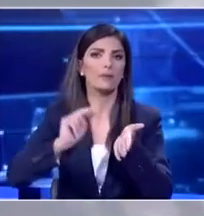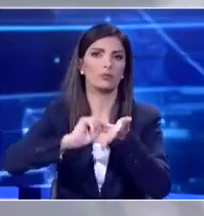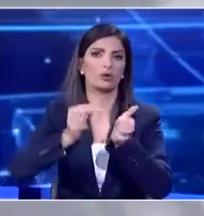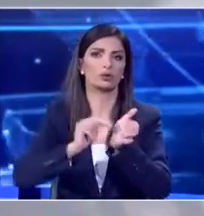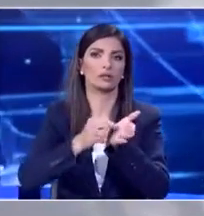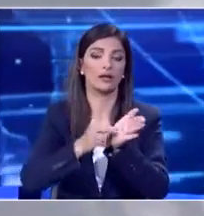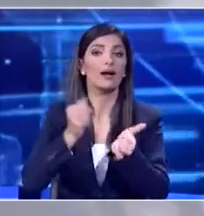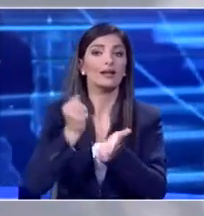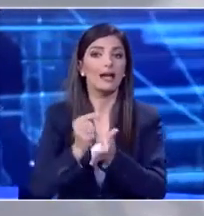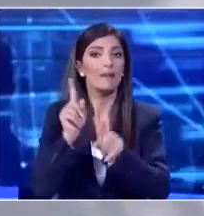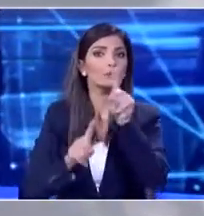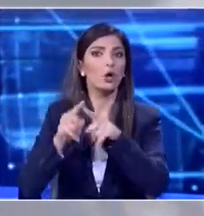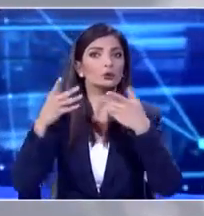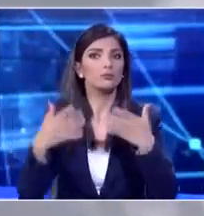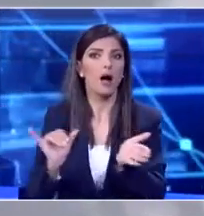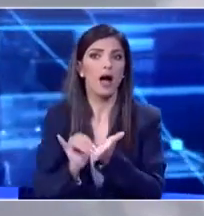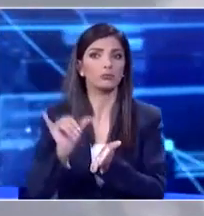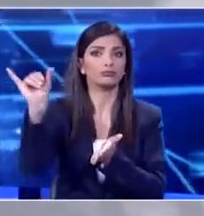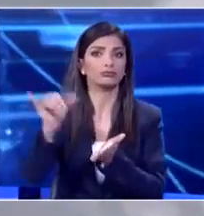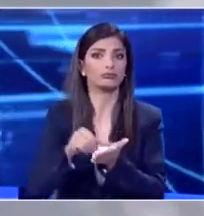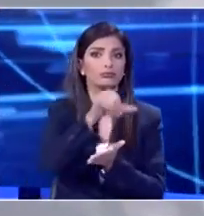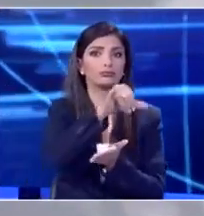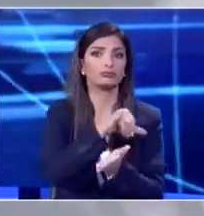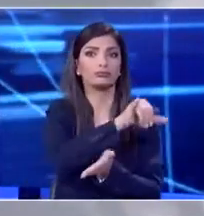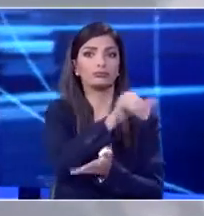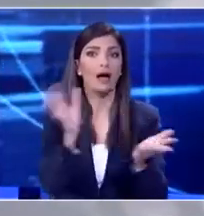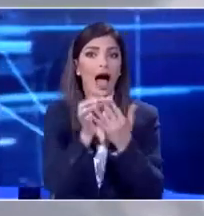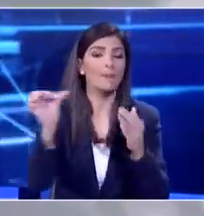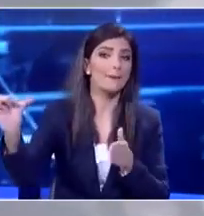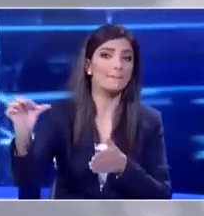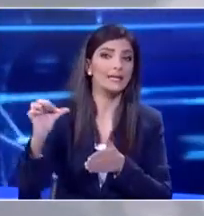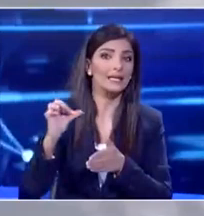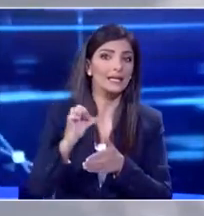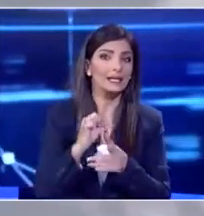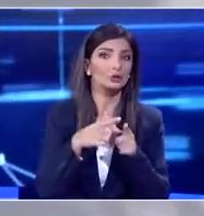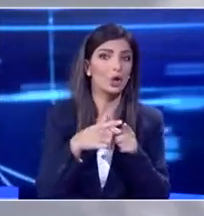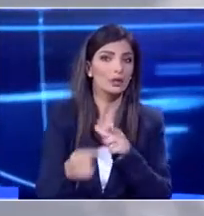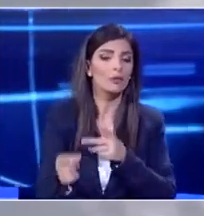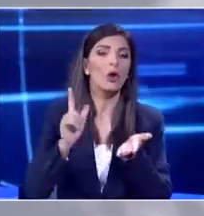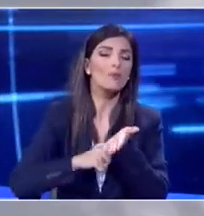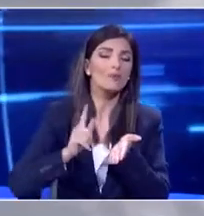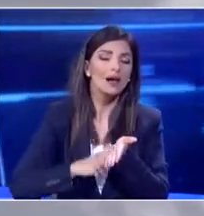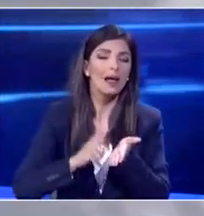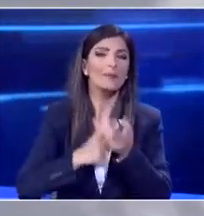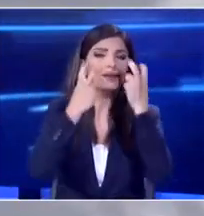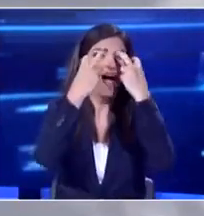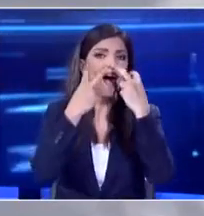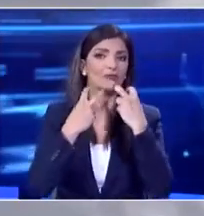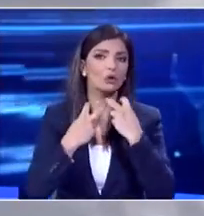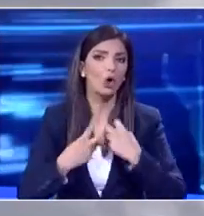μόνο για τις χώρες υψηλού κινδύνου που αυτοί εξετάζουν όλους αλλιώς τα αεροδρόμια αλλά χώρες που υπάρχουν κρούσματα, υπάρχουν συνέχεια ανακοινώσεις